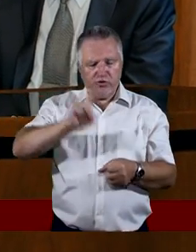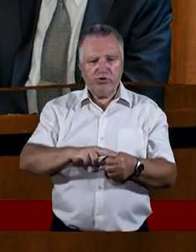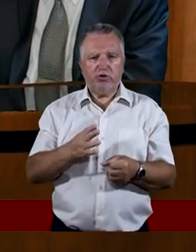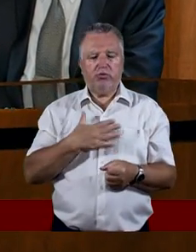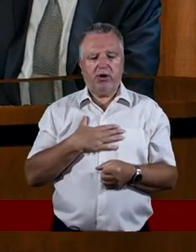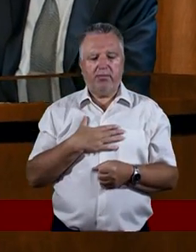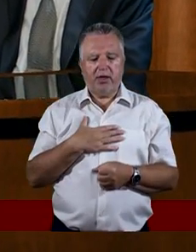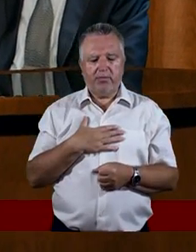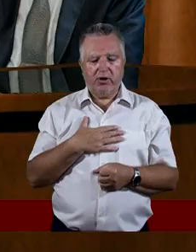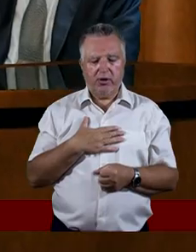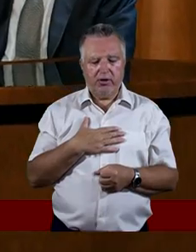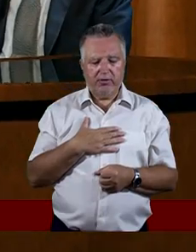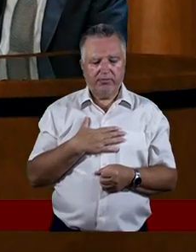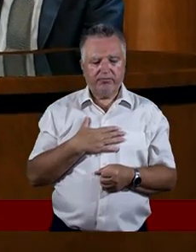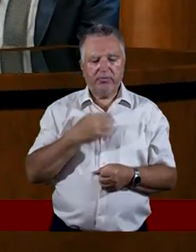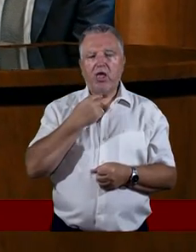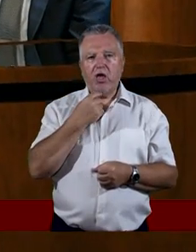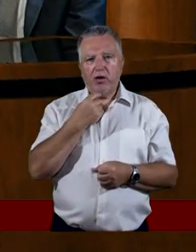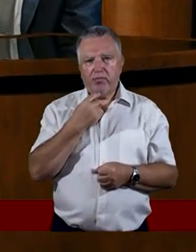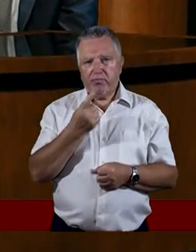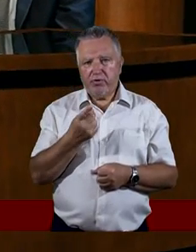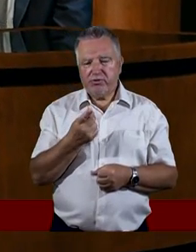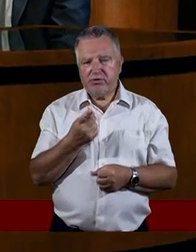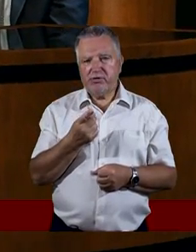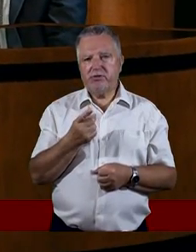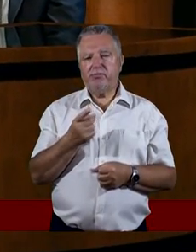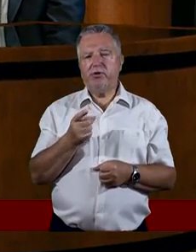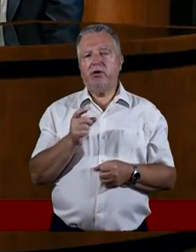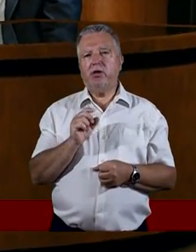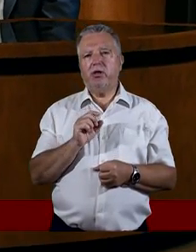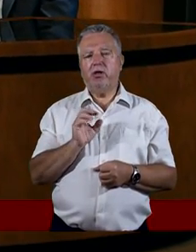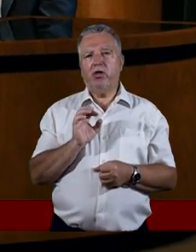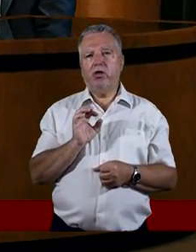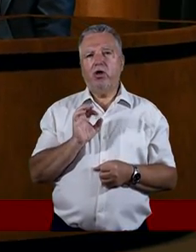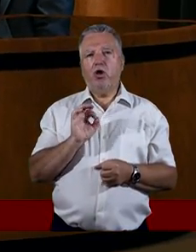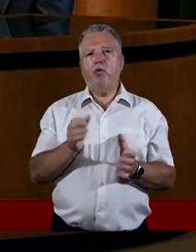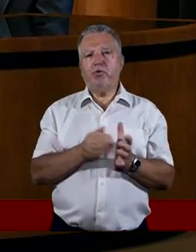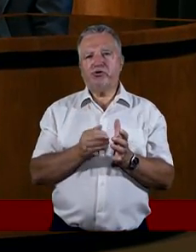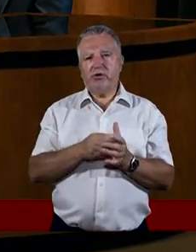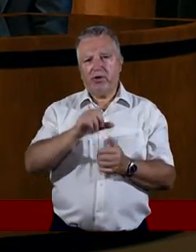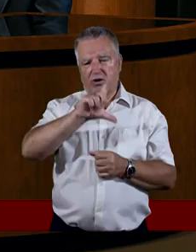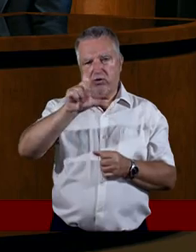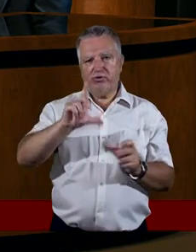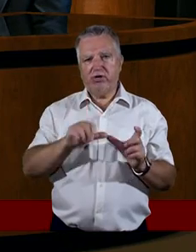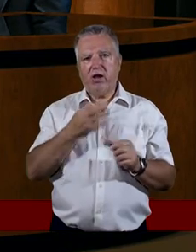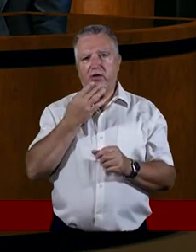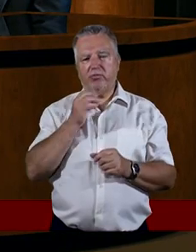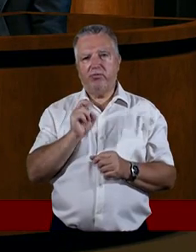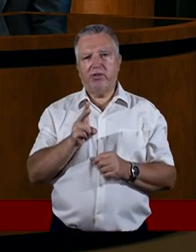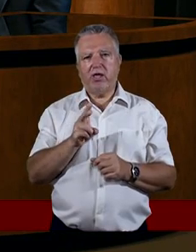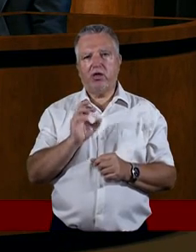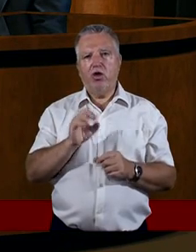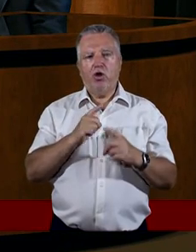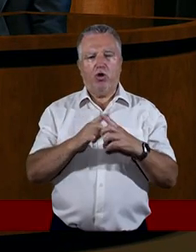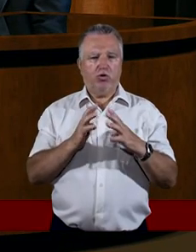Dotknęliśmy też wątku, bo to bardzo płynnie przeszliśmy do tego wątku, ponieważ mówimy o potrzebach ludzi, ale mówimy tak, moi drodzy,